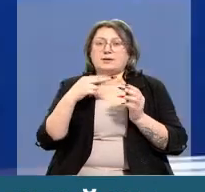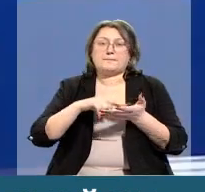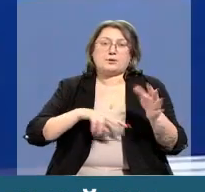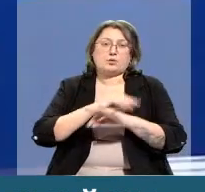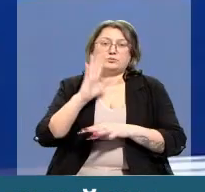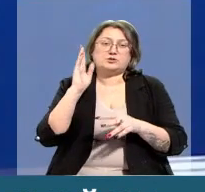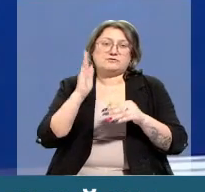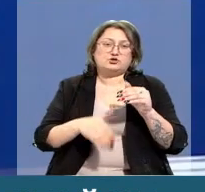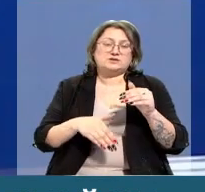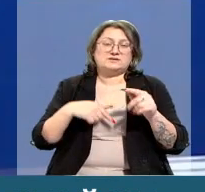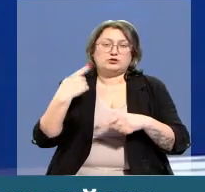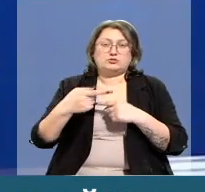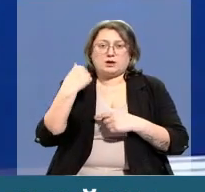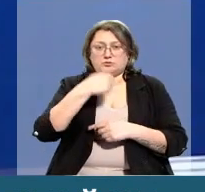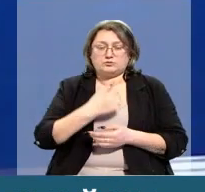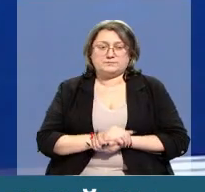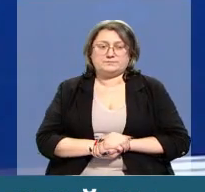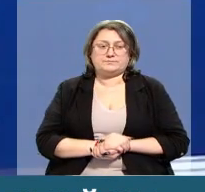обещают завершить на следующий год.